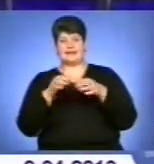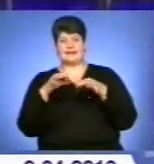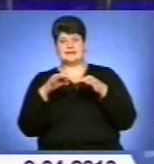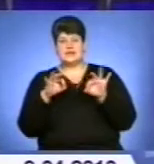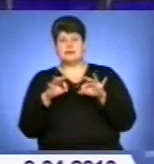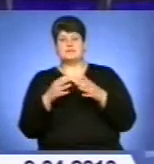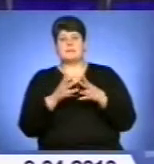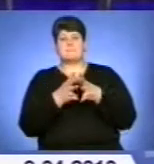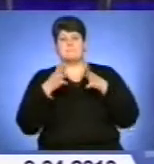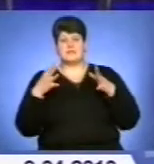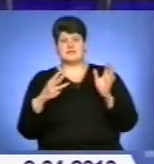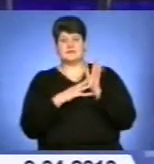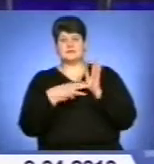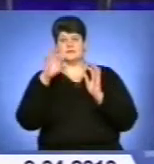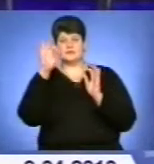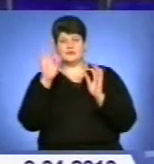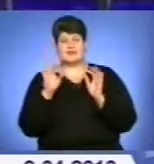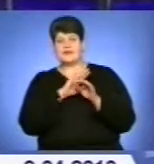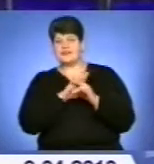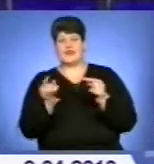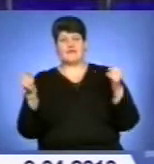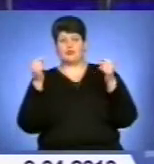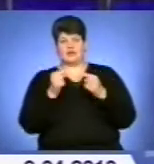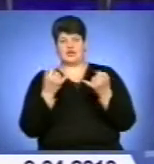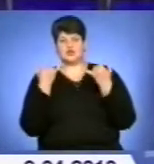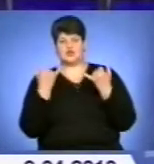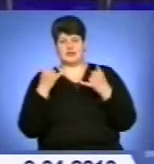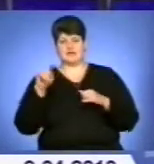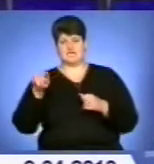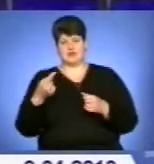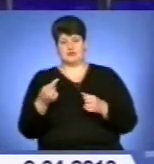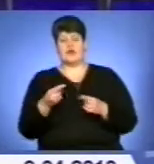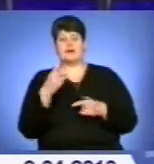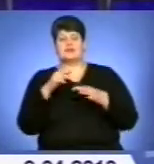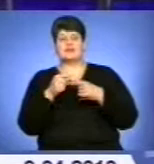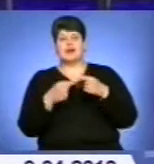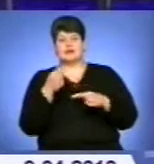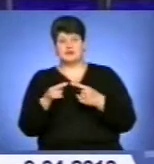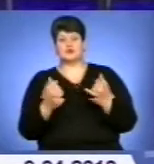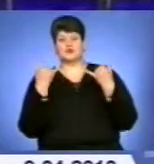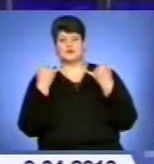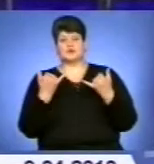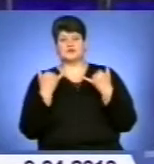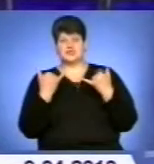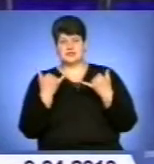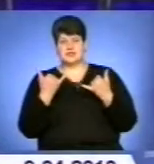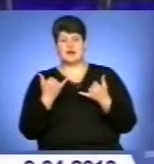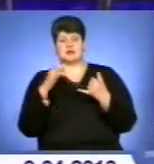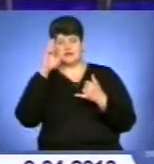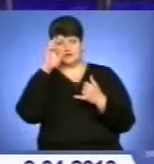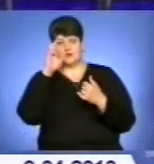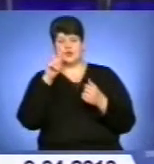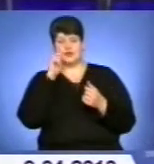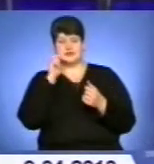80% якої не відповідає сучасним вимогам. Як наслідок, щороку вітчизняний АПК втрачає більше 20%